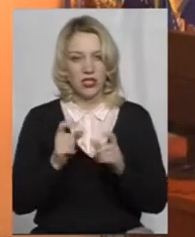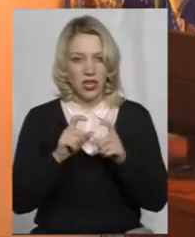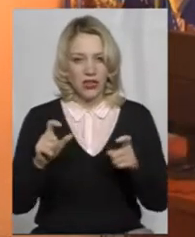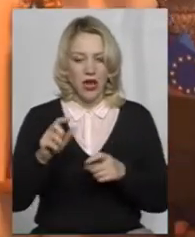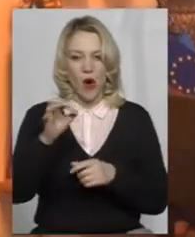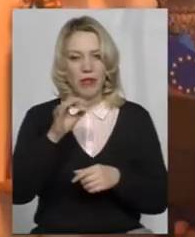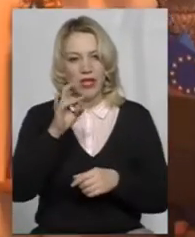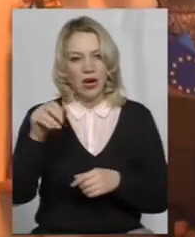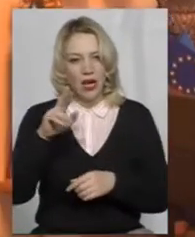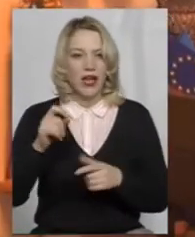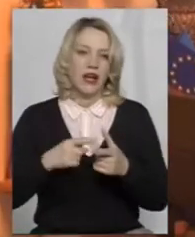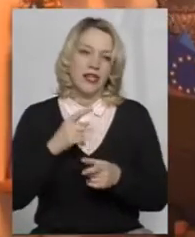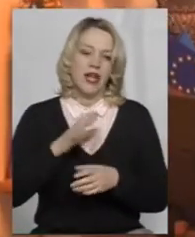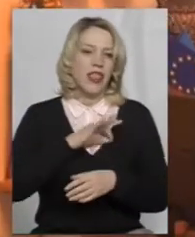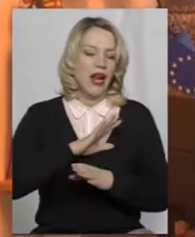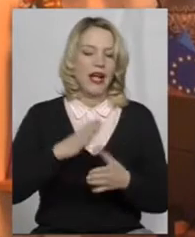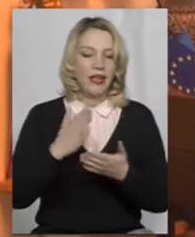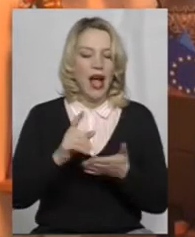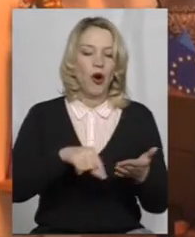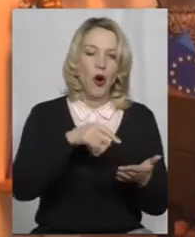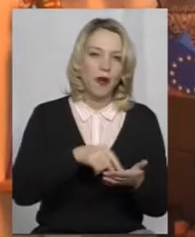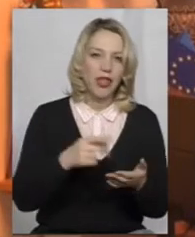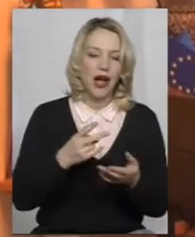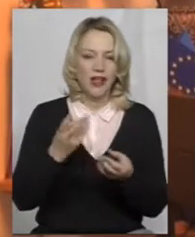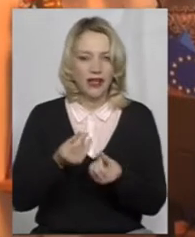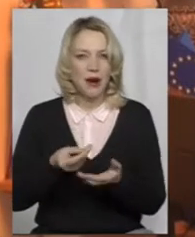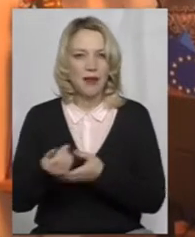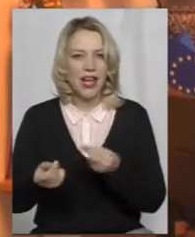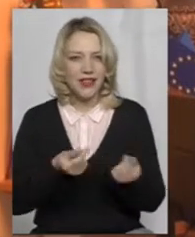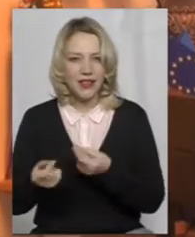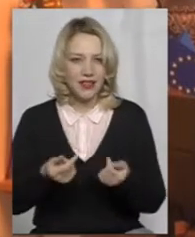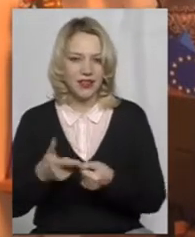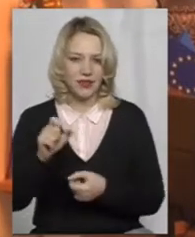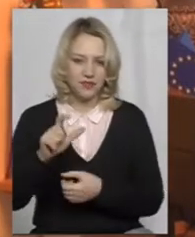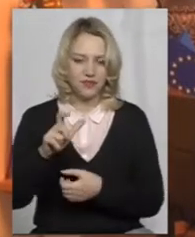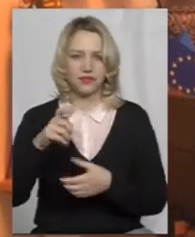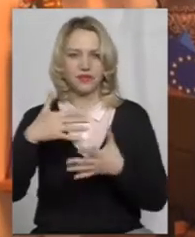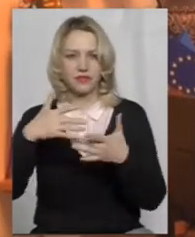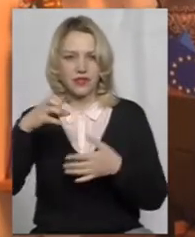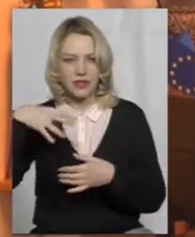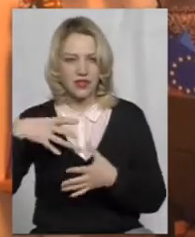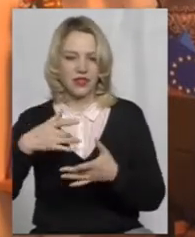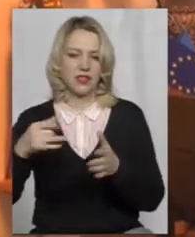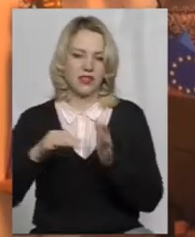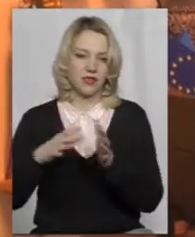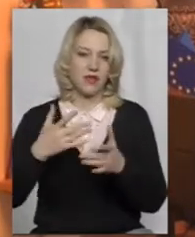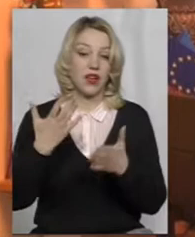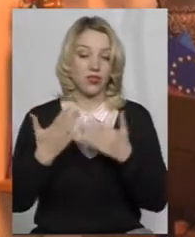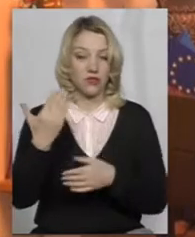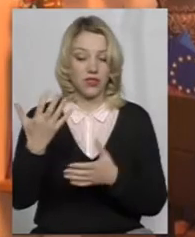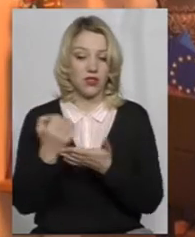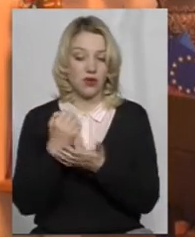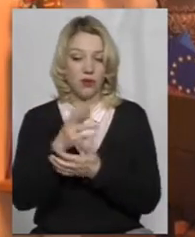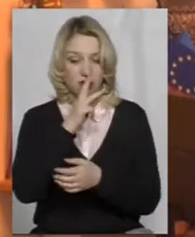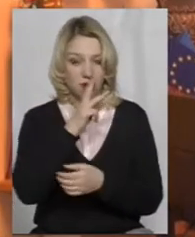рентабельний. Є ще комунальні, які треба сплачувати, це надзвичайно складно. Якщо вони заробляють на заробітну плату і